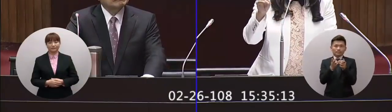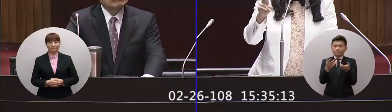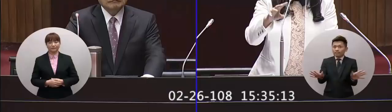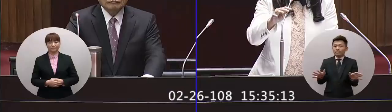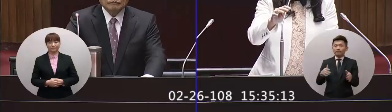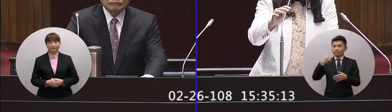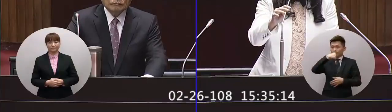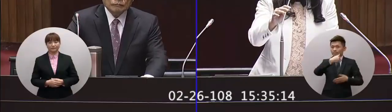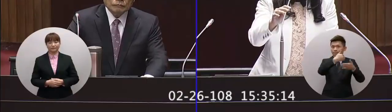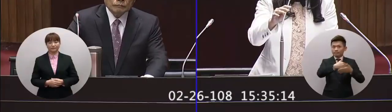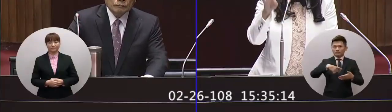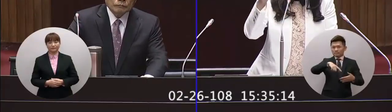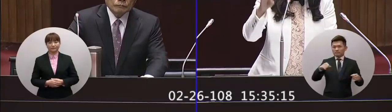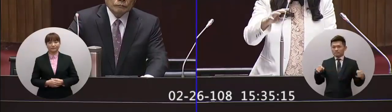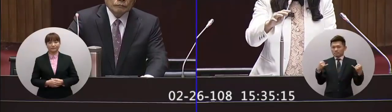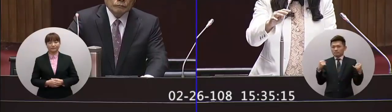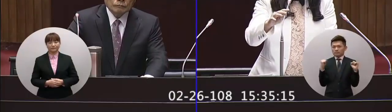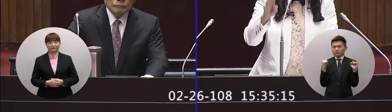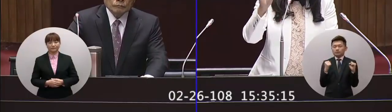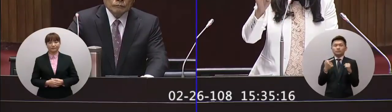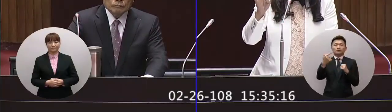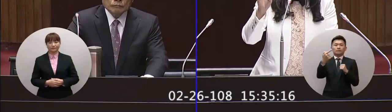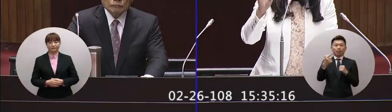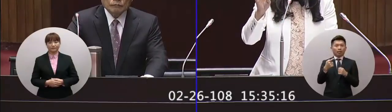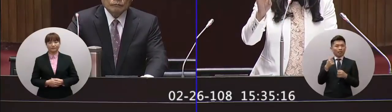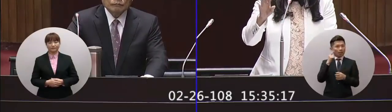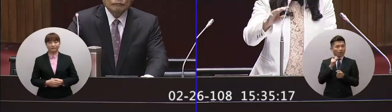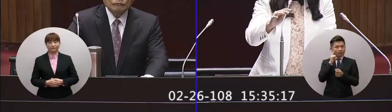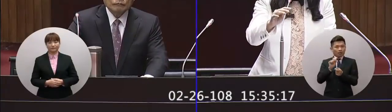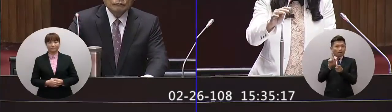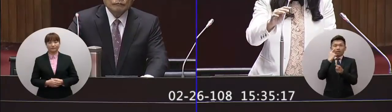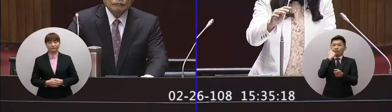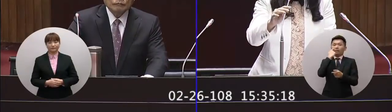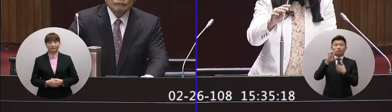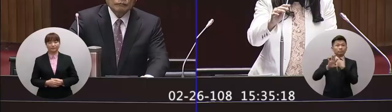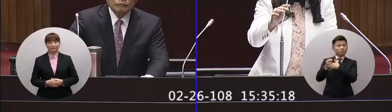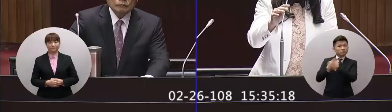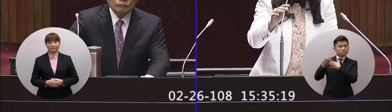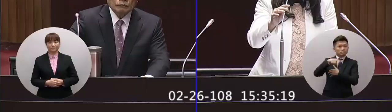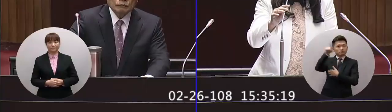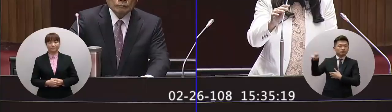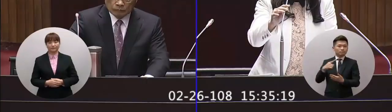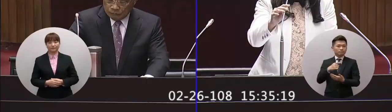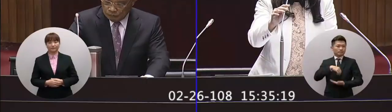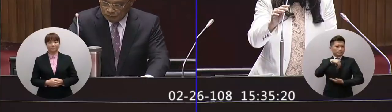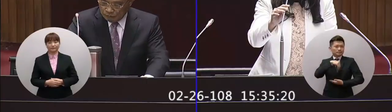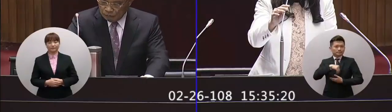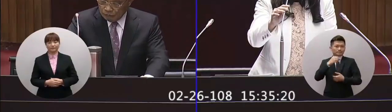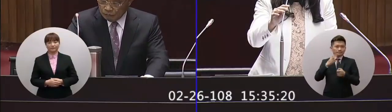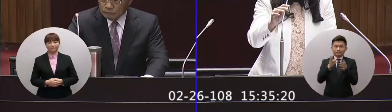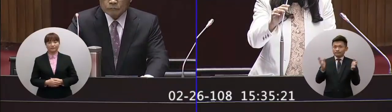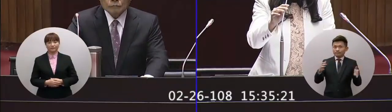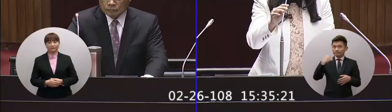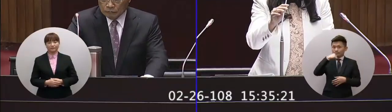這個兩岸局勢的惡化已經超過想像海外的僑胞每一個人都非常的擔心這三年來